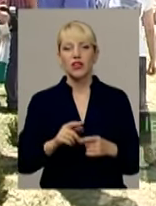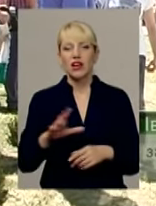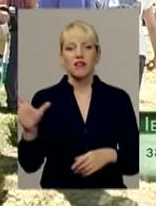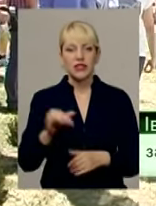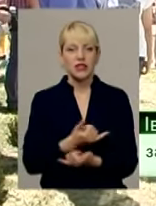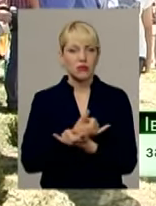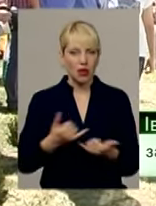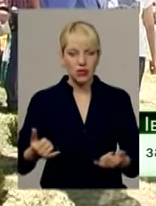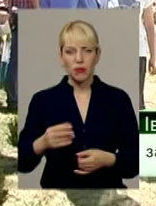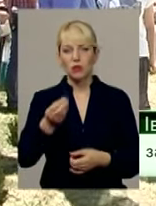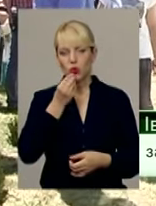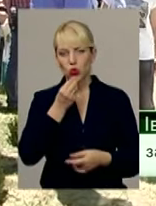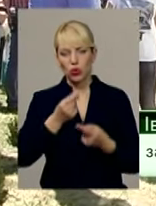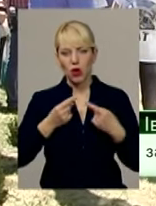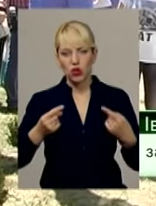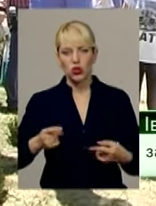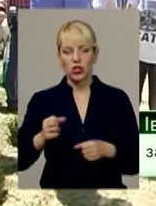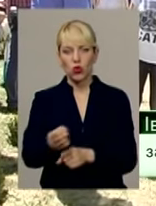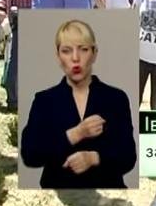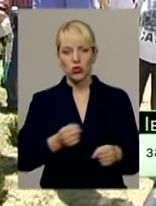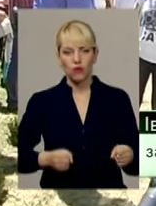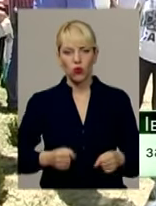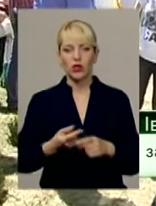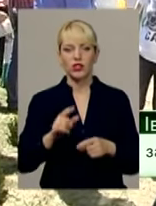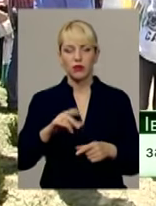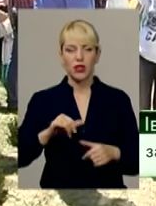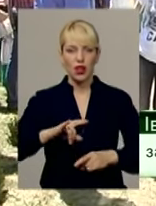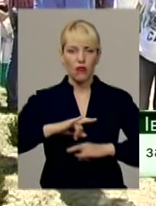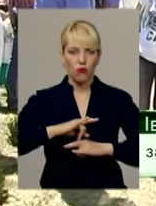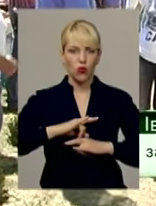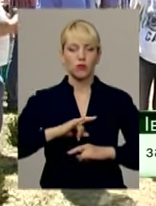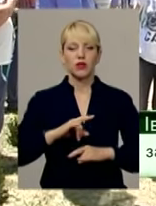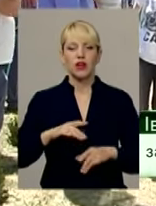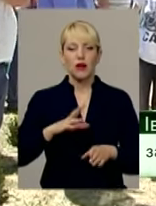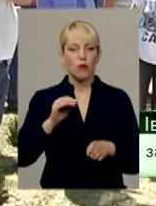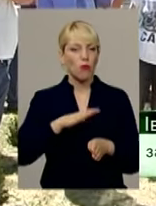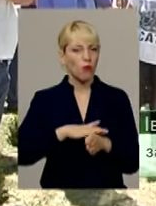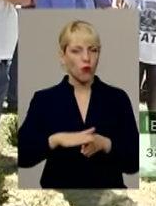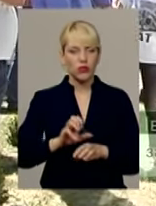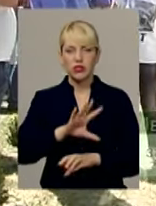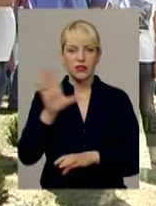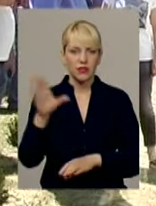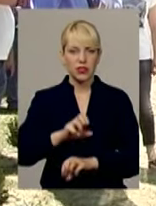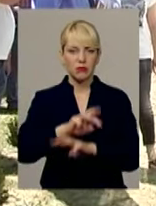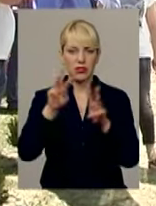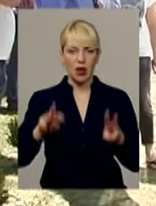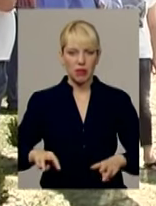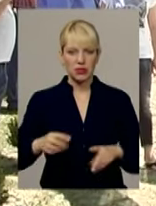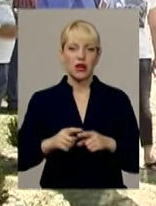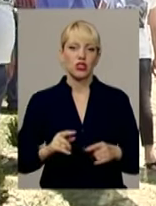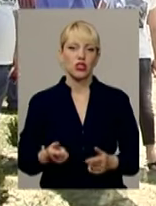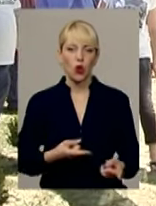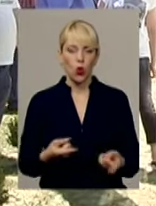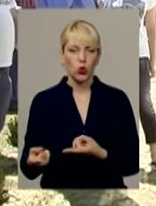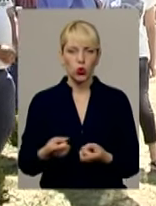І продуктами харчування, озброєнням, форменим одягом. Все в повному обсязі забезпечено. Готові для